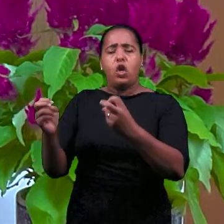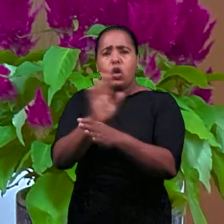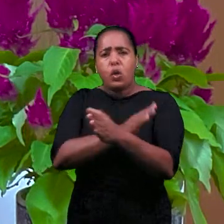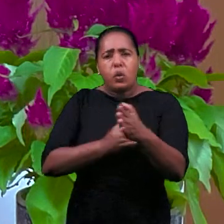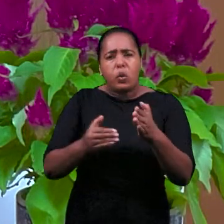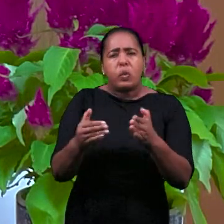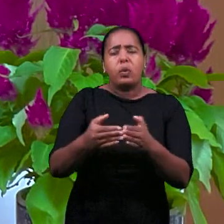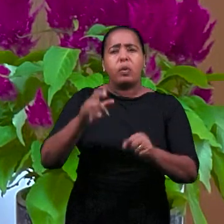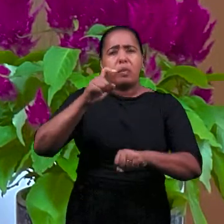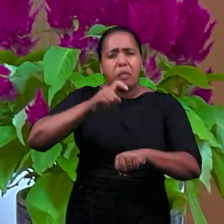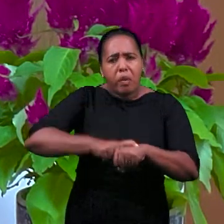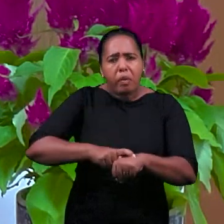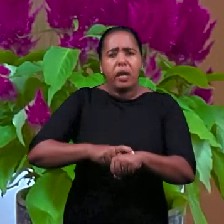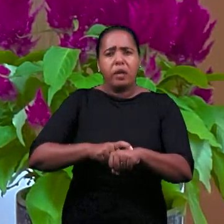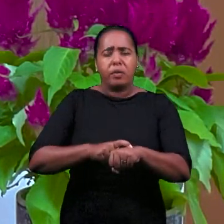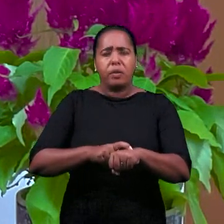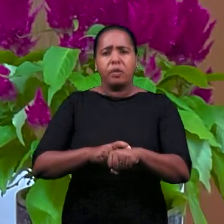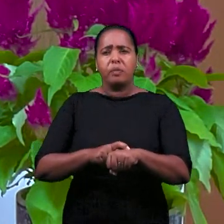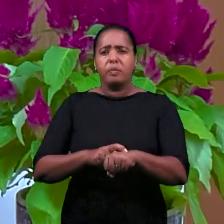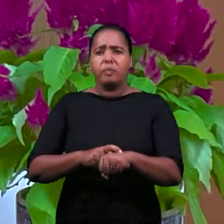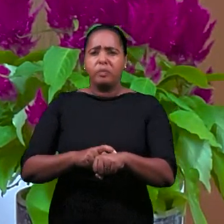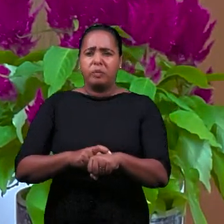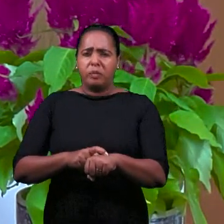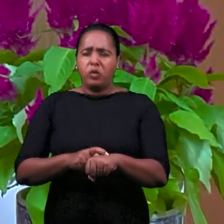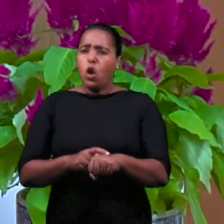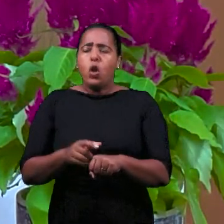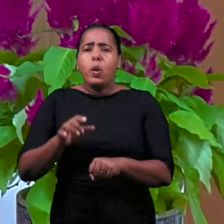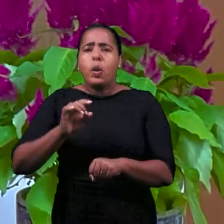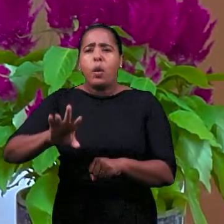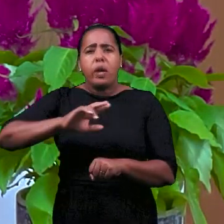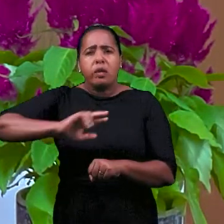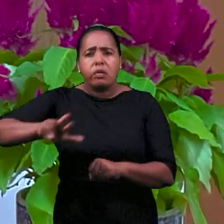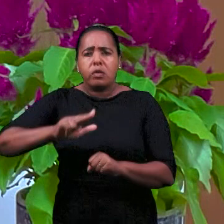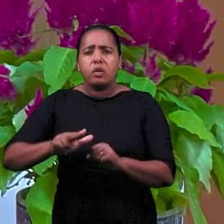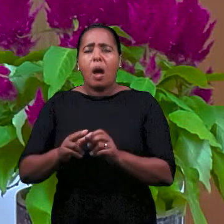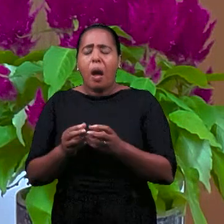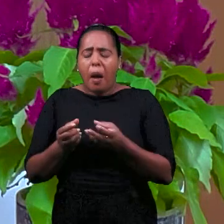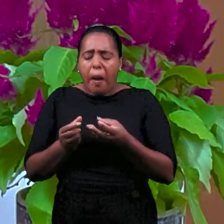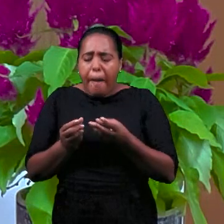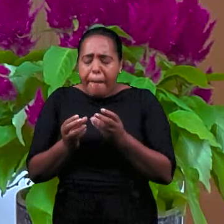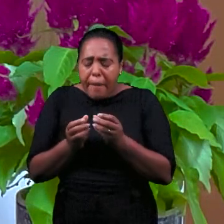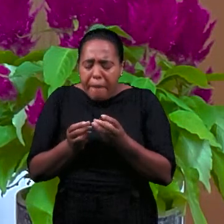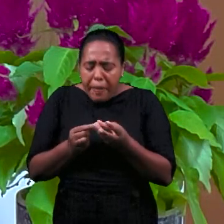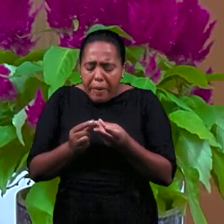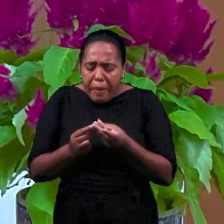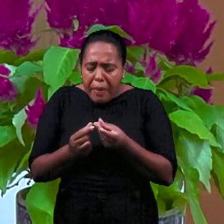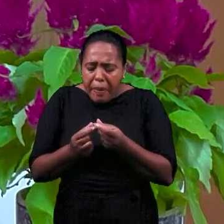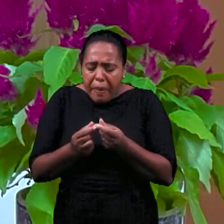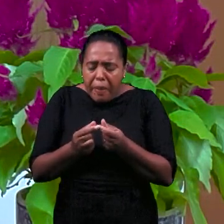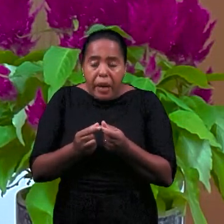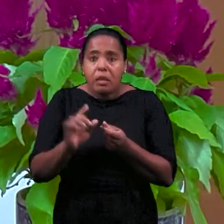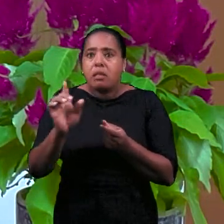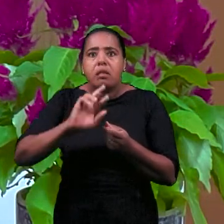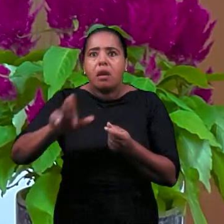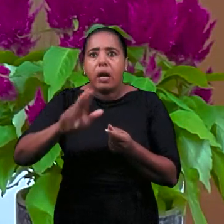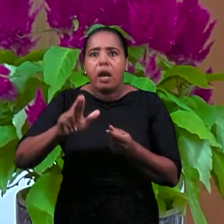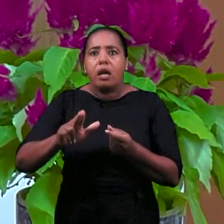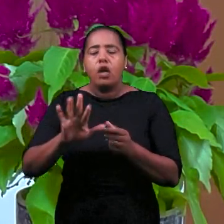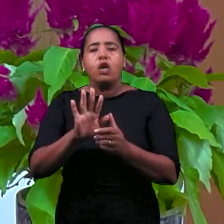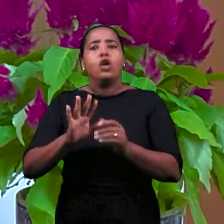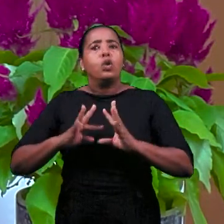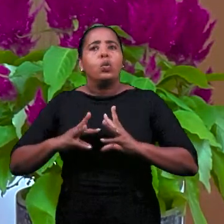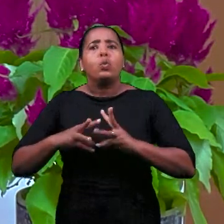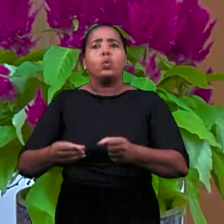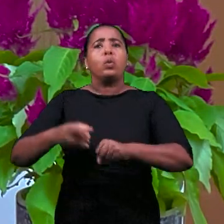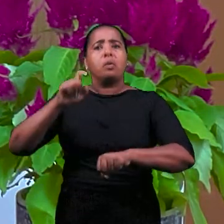говорит каждое мгновение. Это не просто повторение какое-то, а он говорит